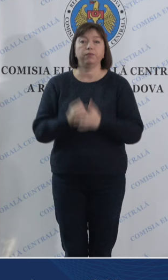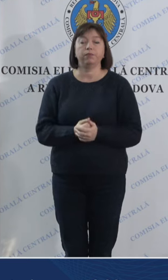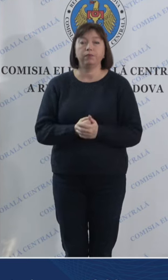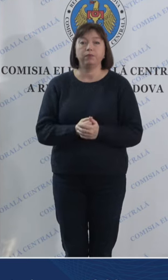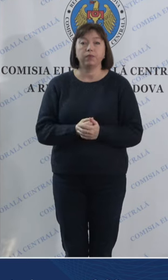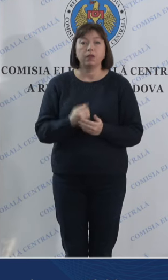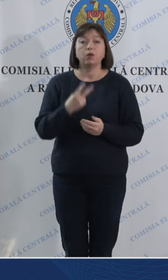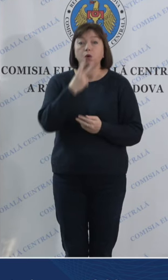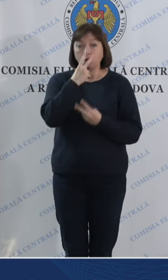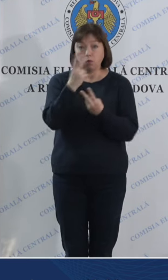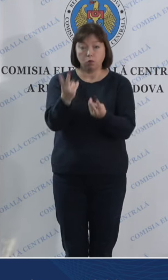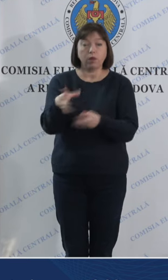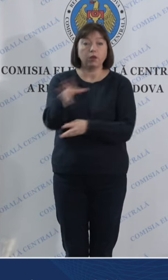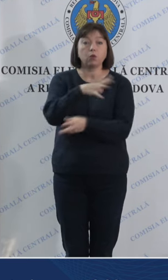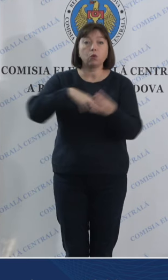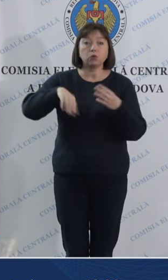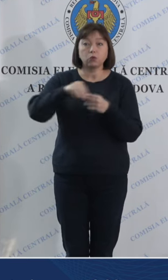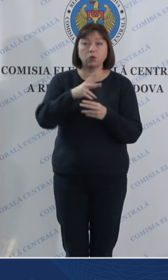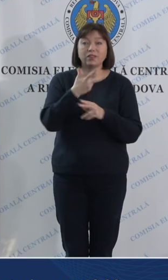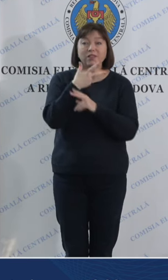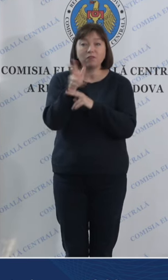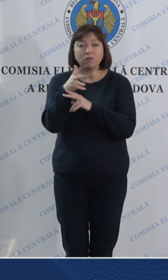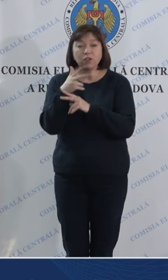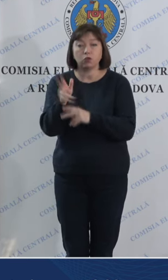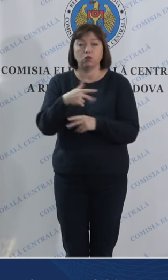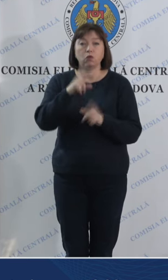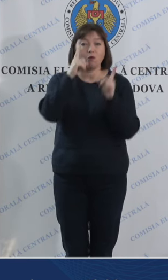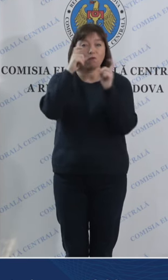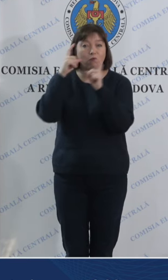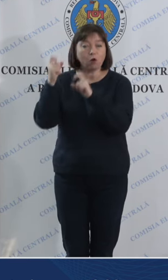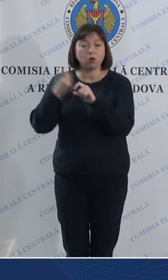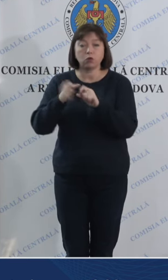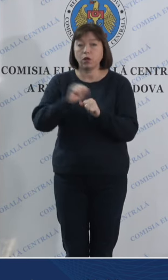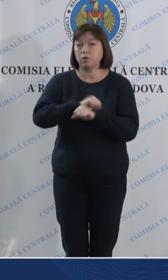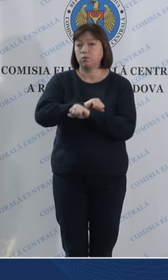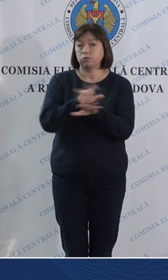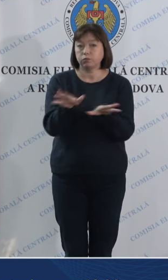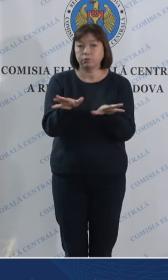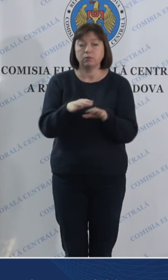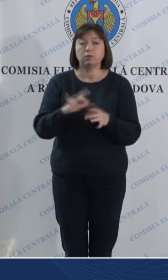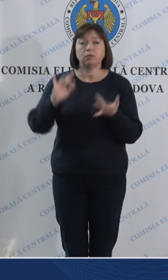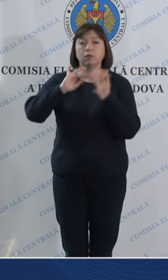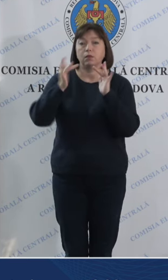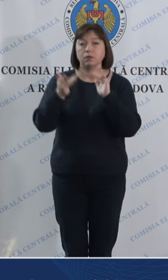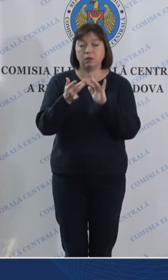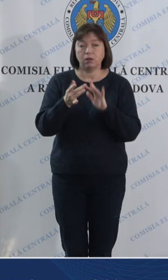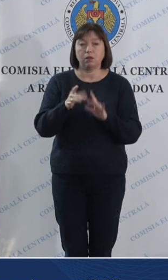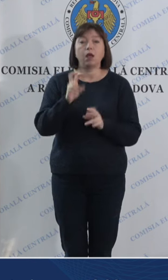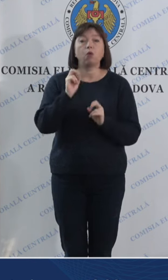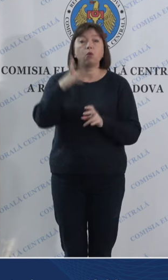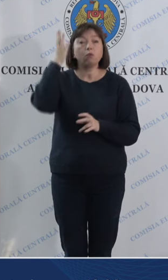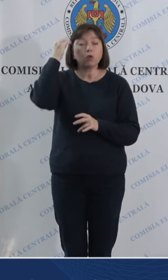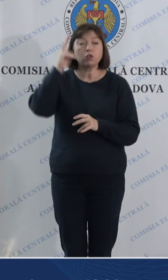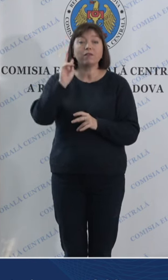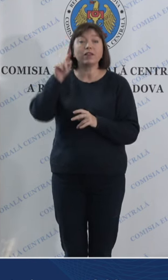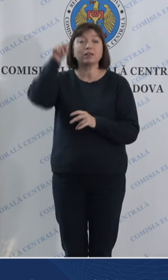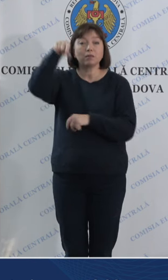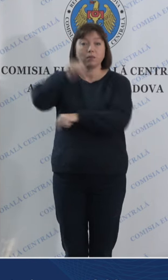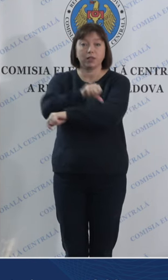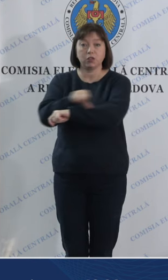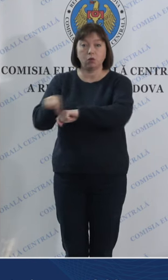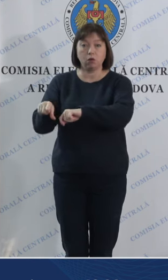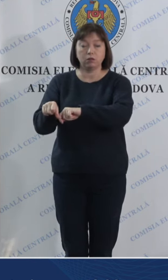Urmărim cu toții imaginele foto și video distribuite pe rețelele sociale cu moldovenii de peste hotare.